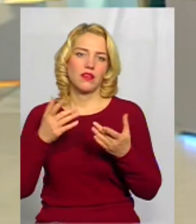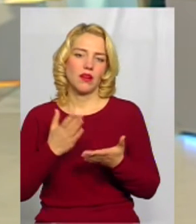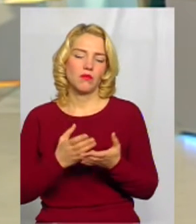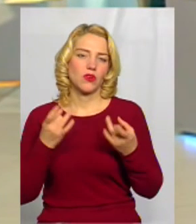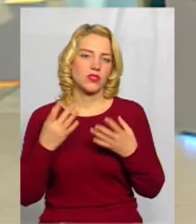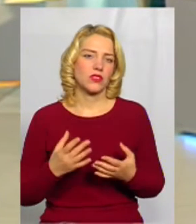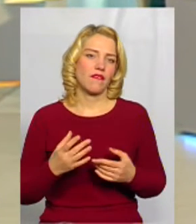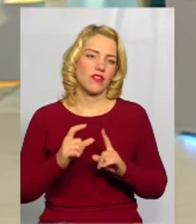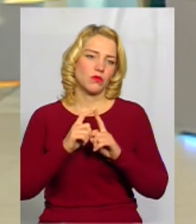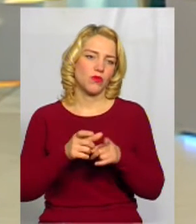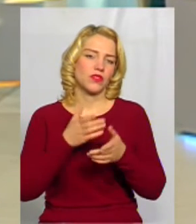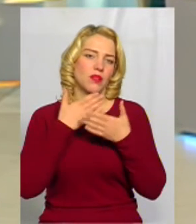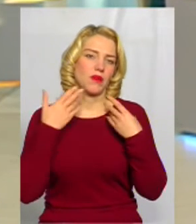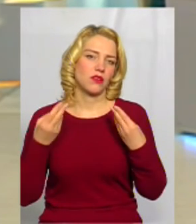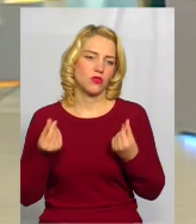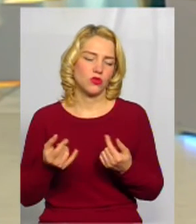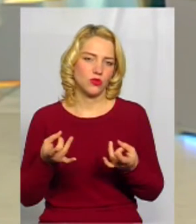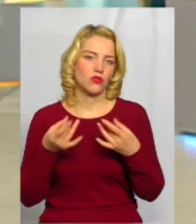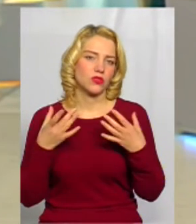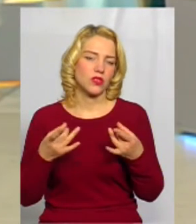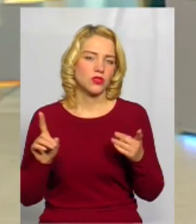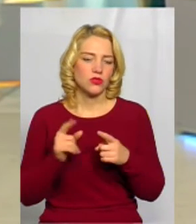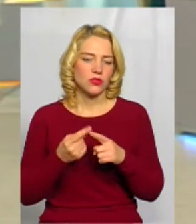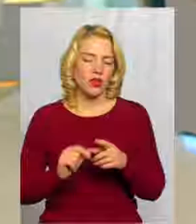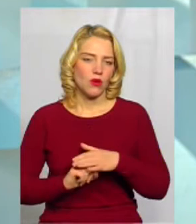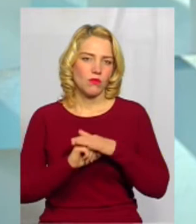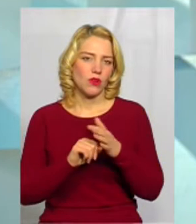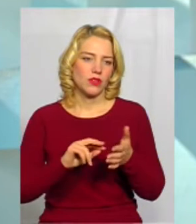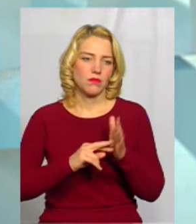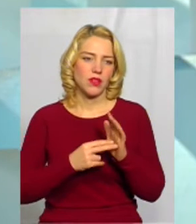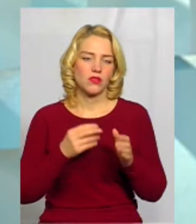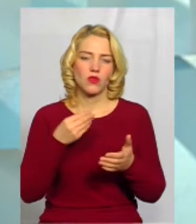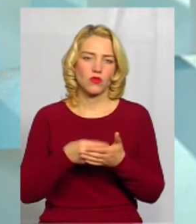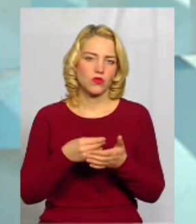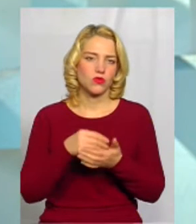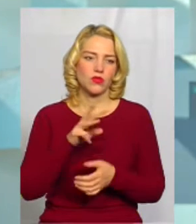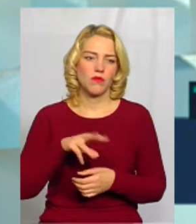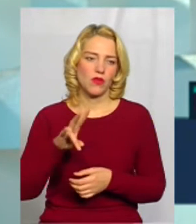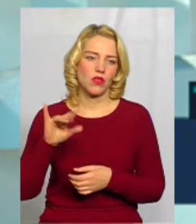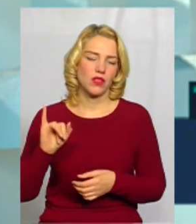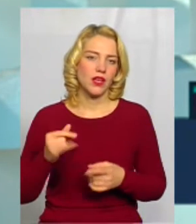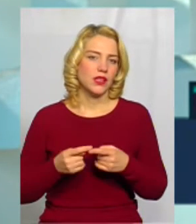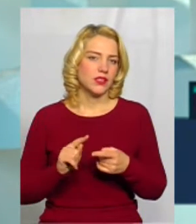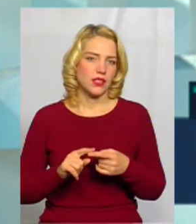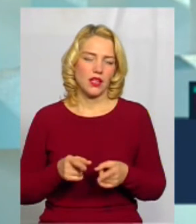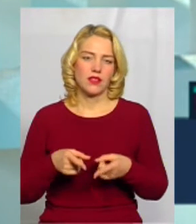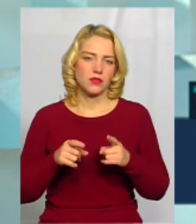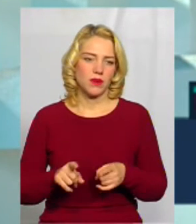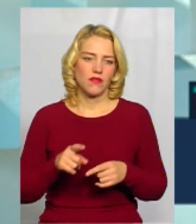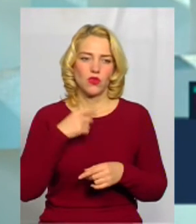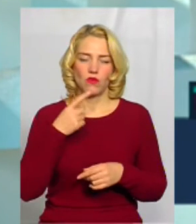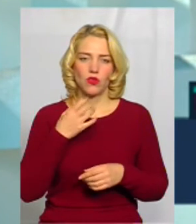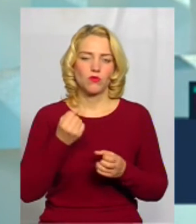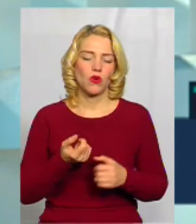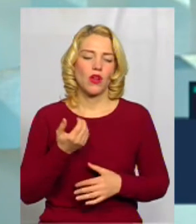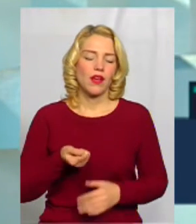місцевої влади – немає грошей. І розказую, що ці опорні плани коштують там мільйони і все інше. Насправді це йде мова про кілька